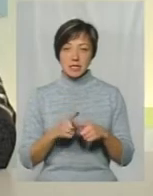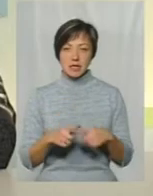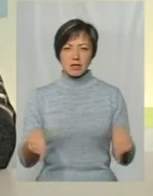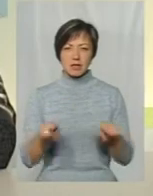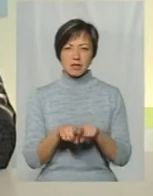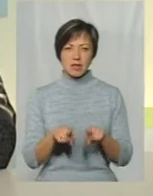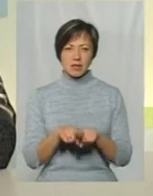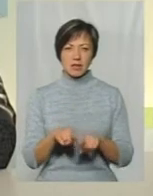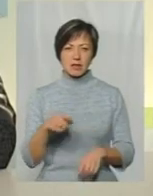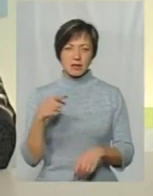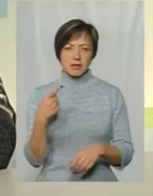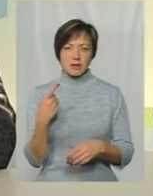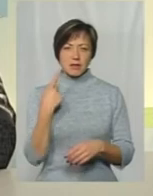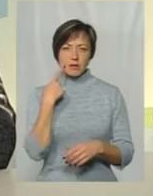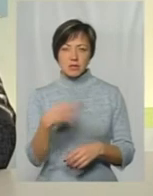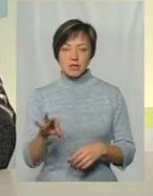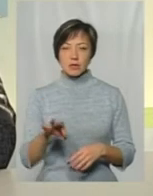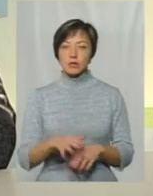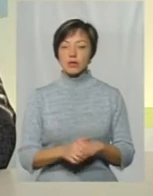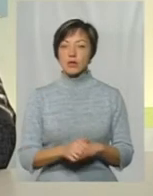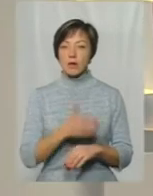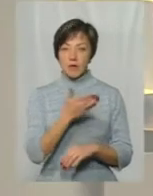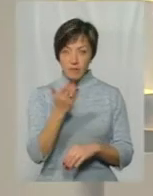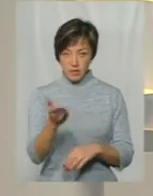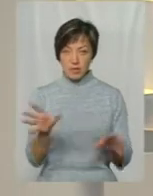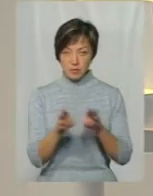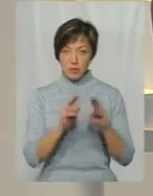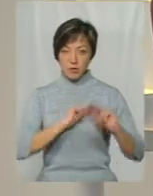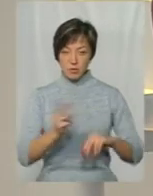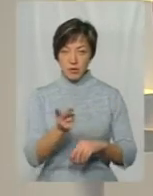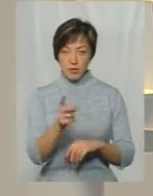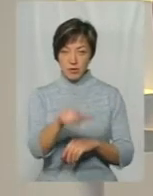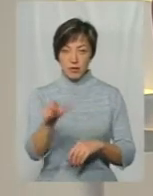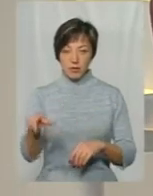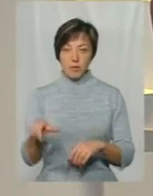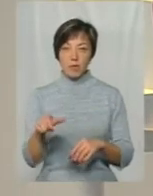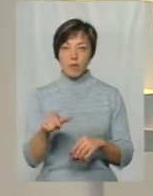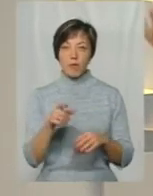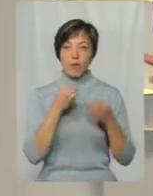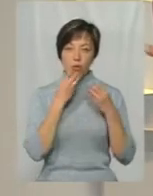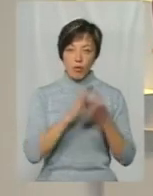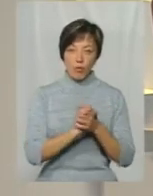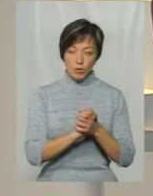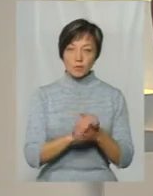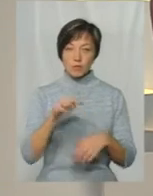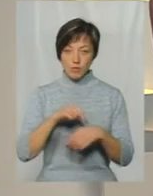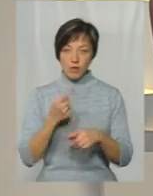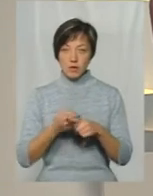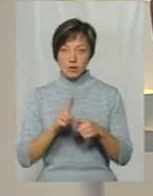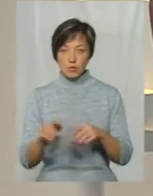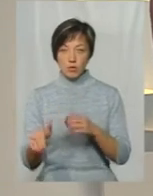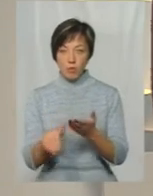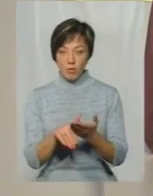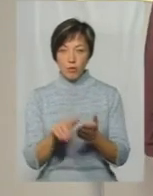це так цинічно А ви сказали, що ви співпрацювали раніше Тобто ви співпрацювали по-хорошому, ви відчували від цих людей тільки